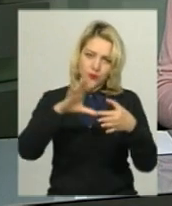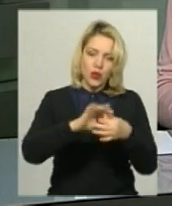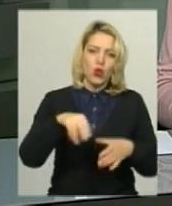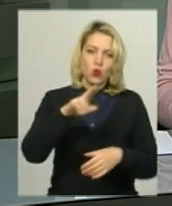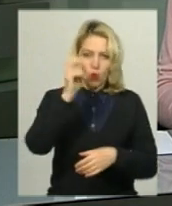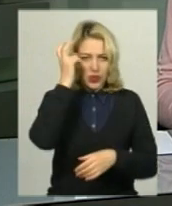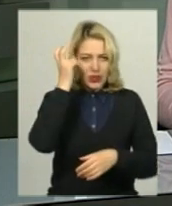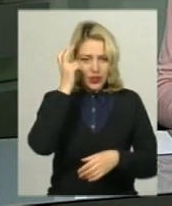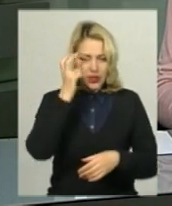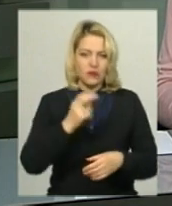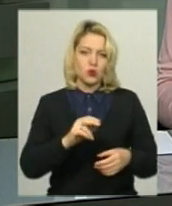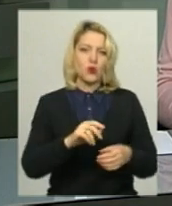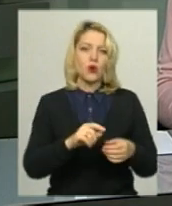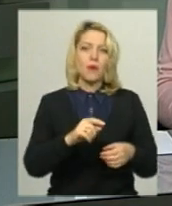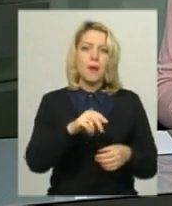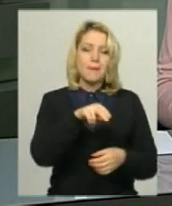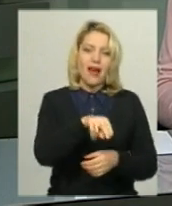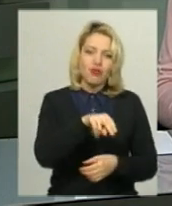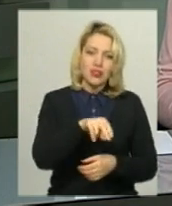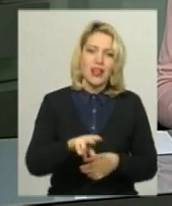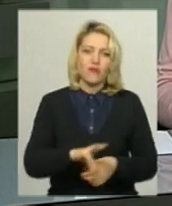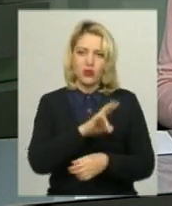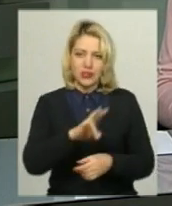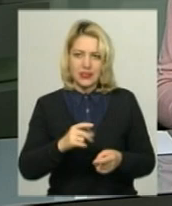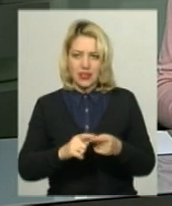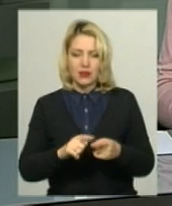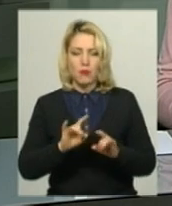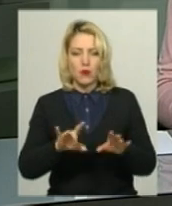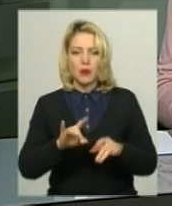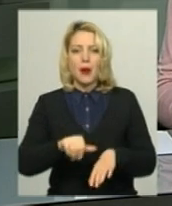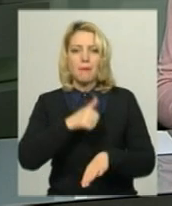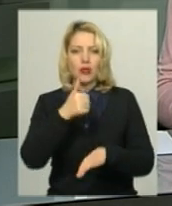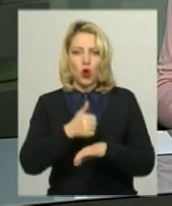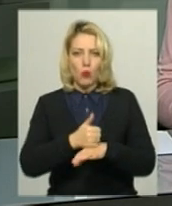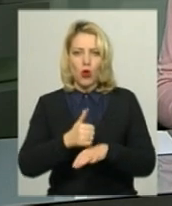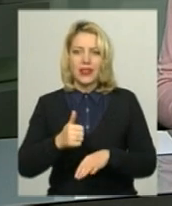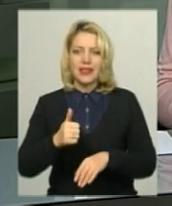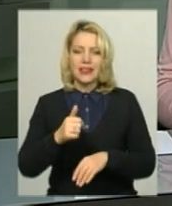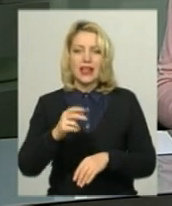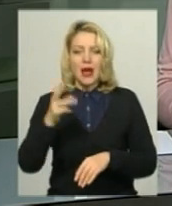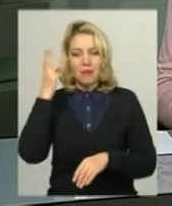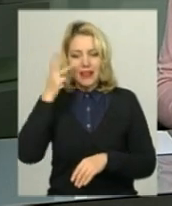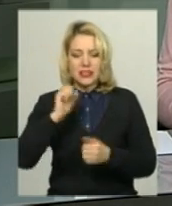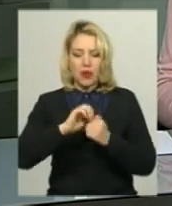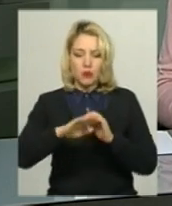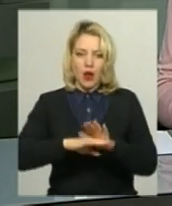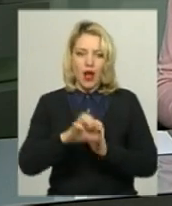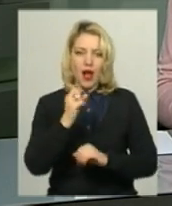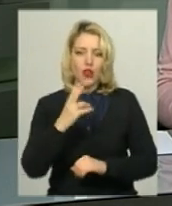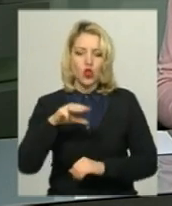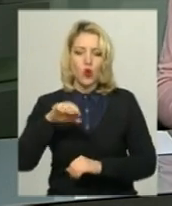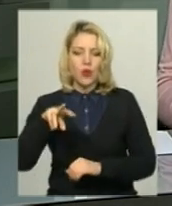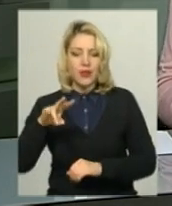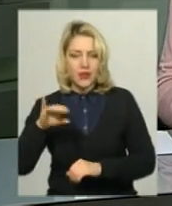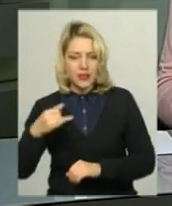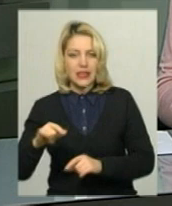Православної церкви України. Про це нам телефоном повідомив митрополит Хмельницький та Кам'янець-Подільський Антоній. За його словами,